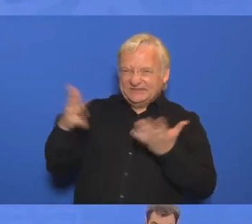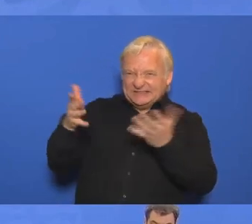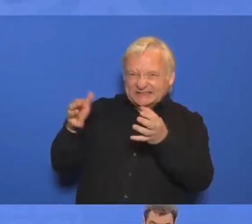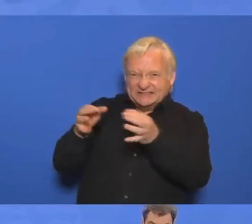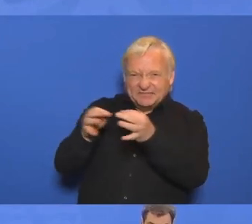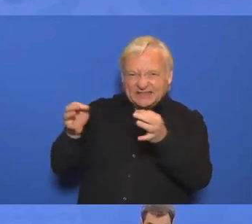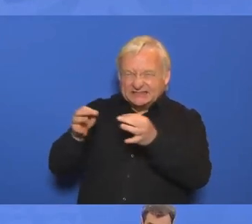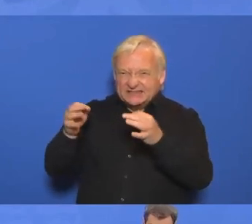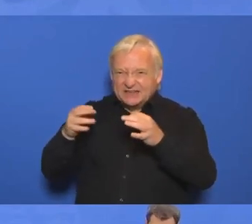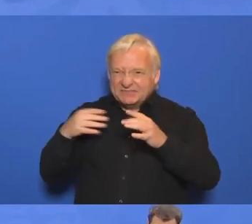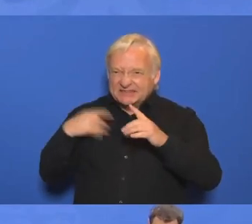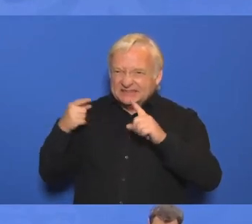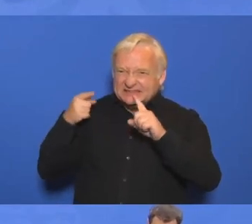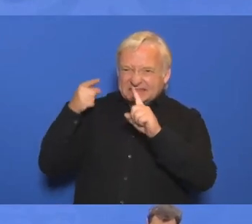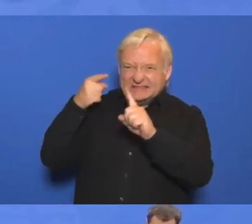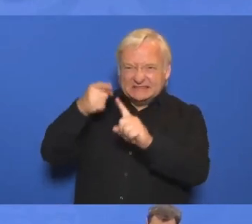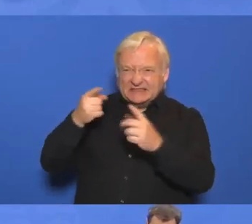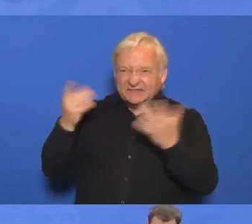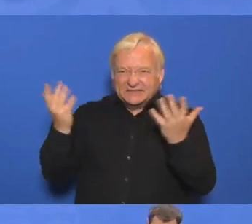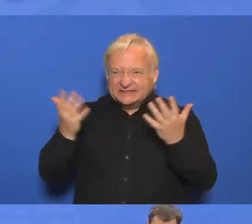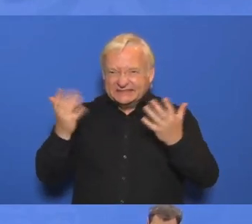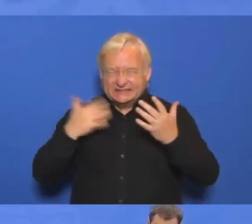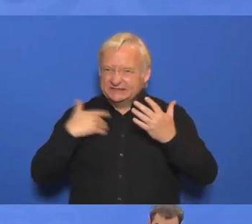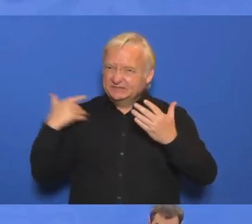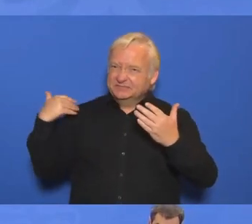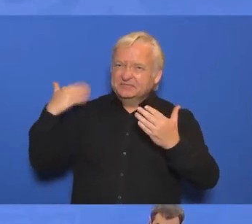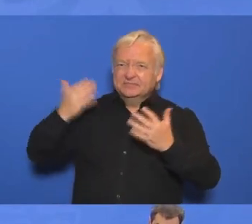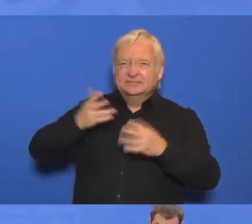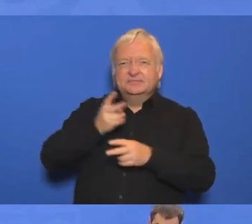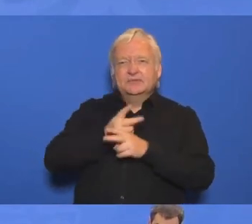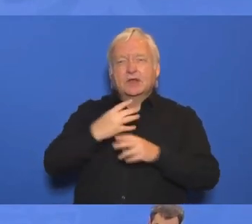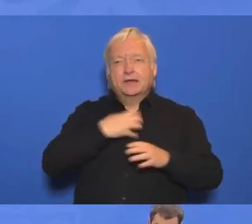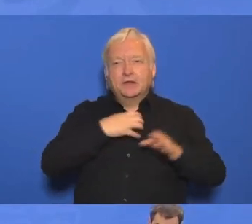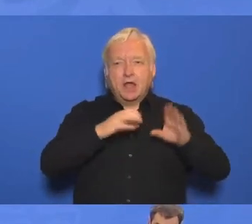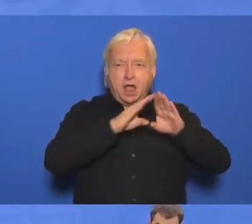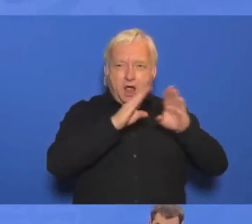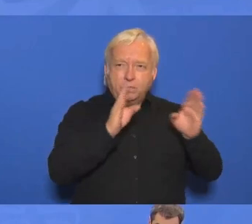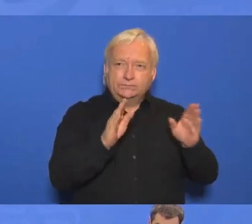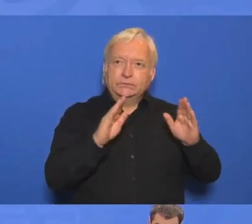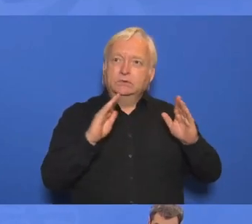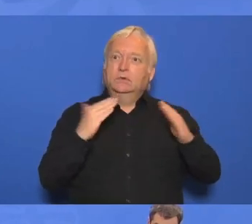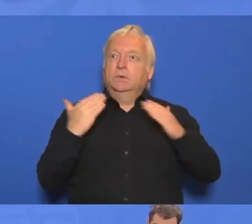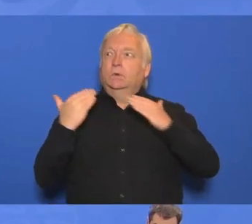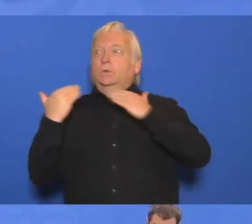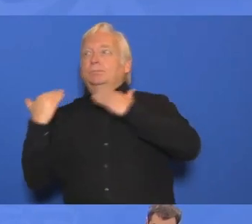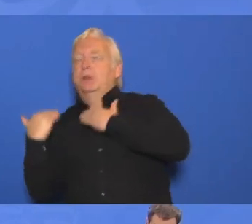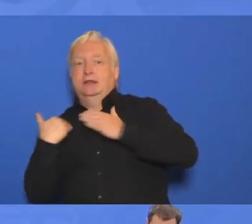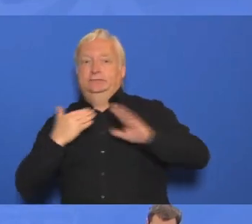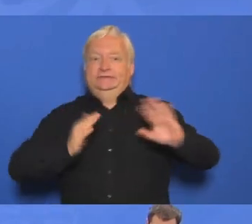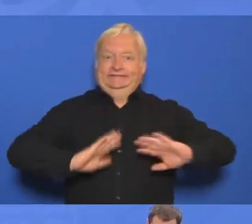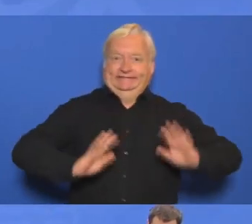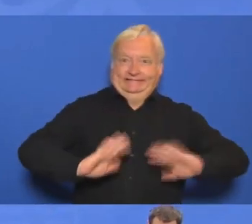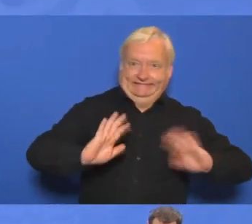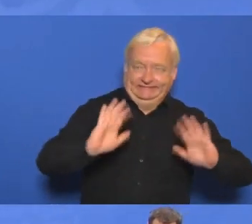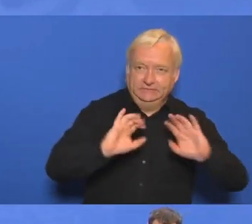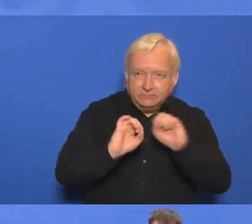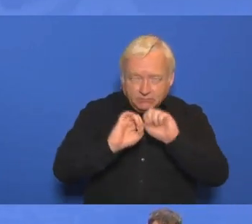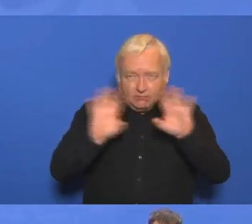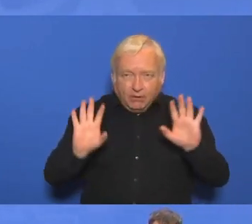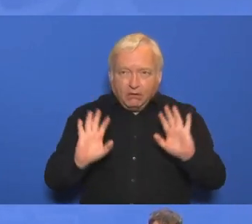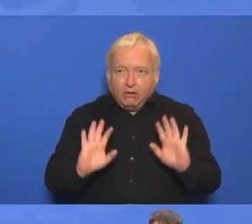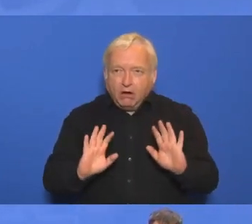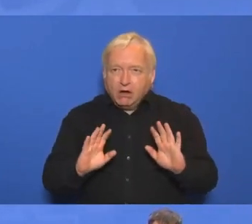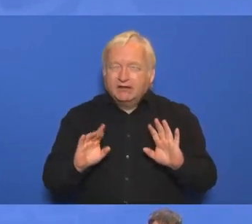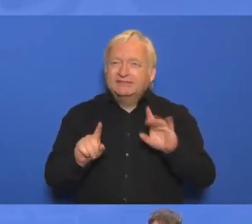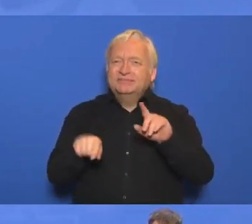sind ja, die Krankenhäuser möglichst am Laufen zu halten, damit sie eben nicht überlaufen. Jetzt wäre Silvester eine Möglichkeit